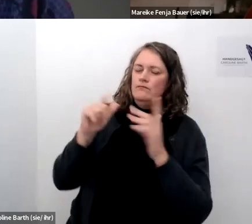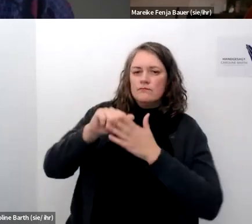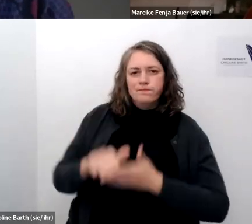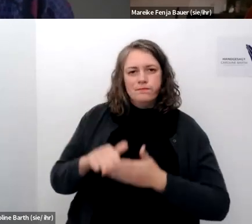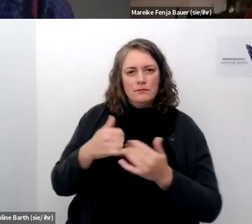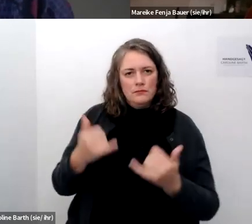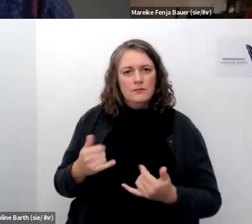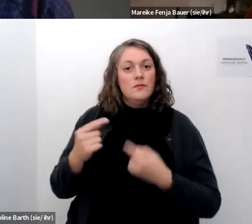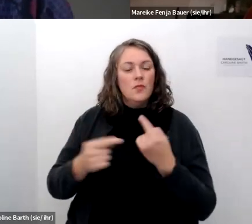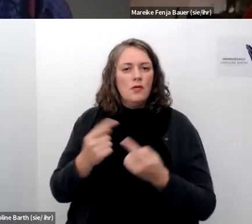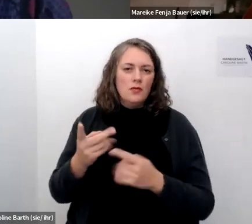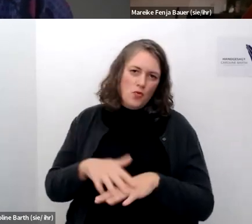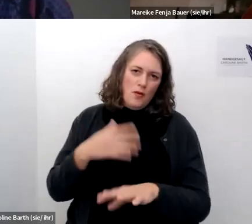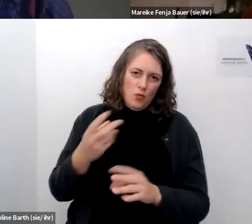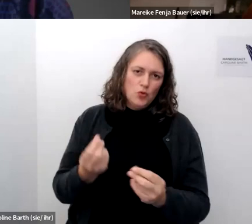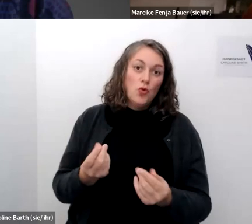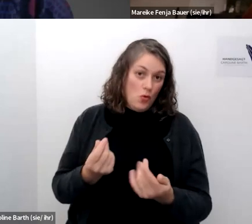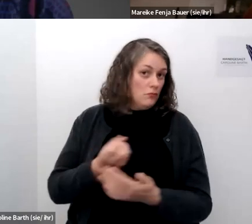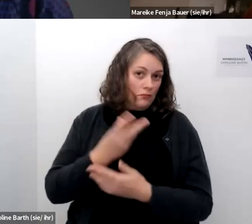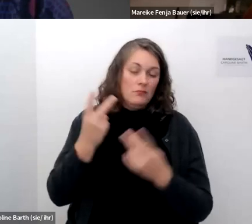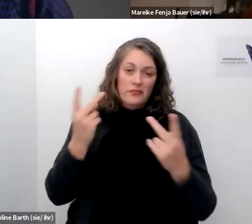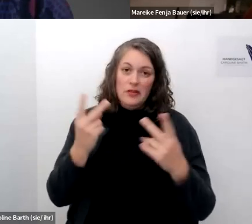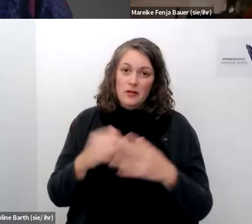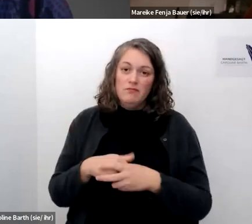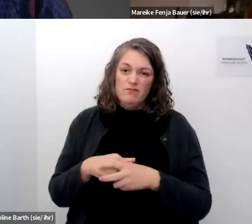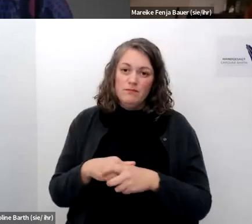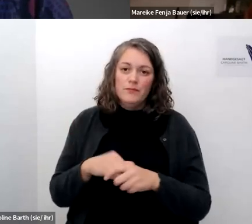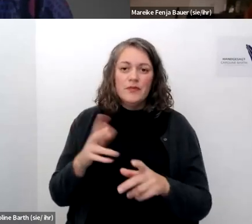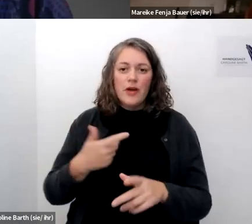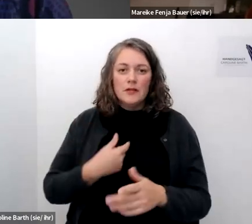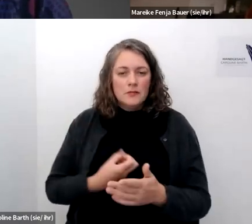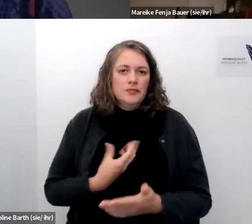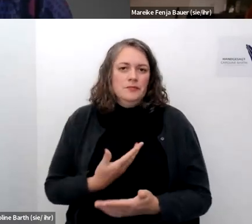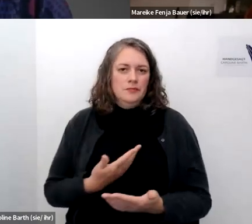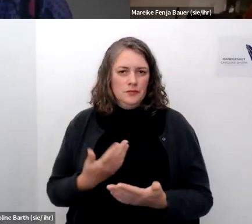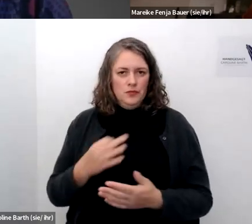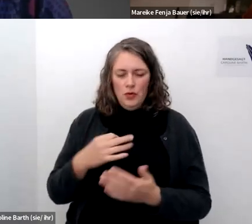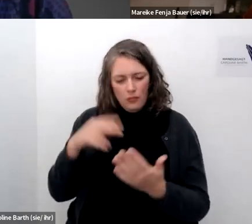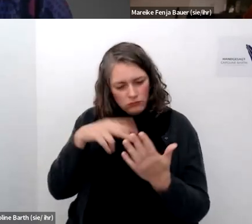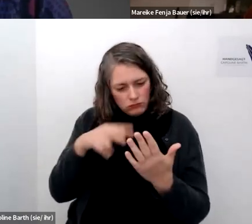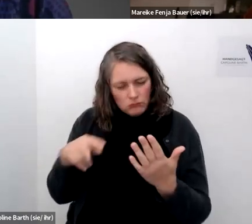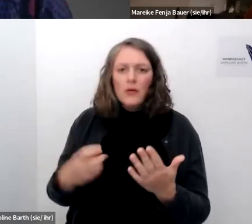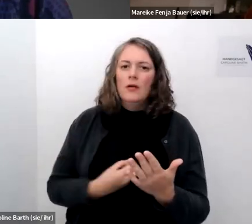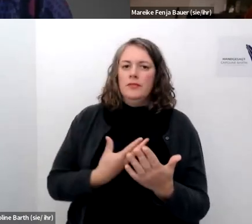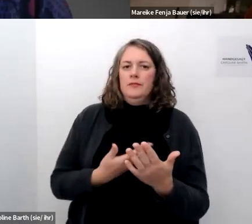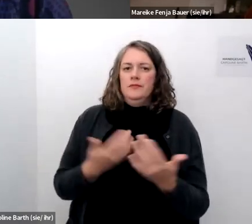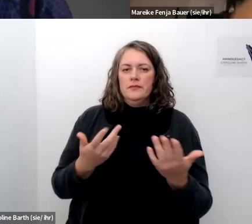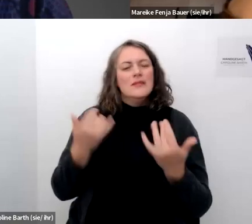rolle spielen dabei dann eigentlich so emotionen die hervorgerufen werden etc was ich jetzt machen kann ich kann irgendwie